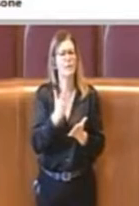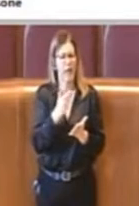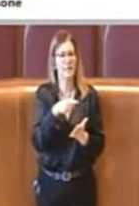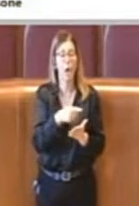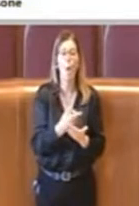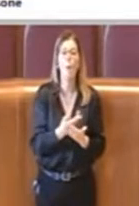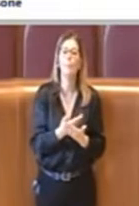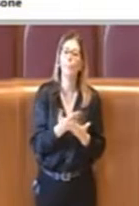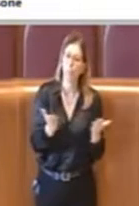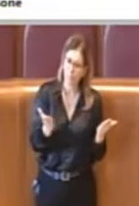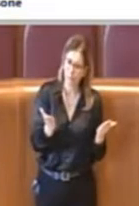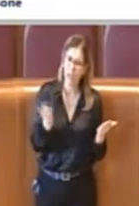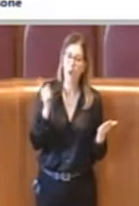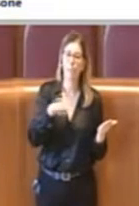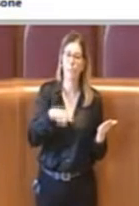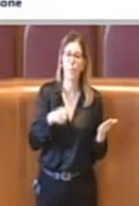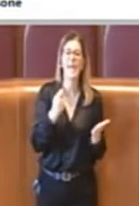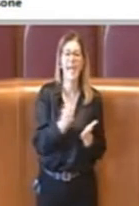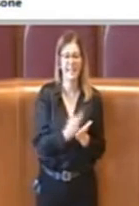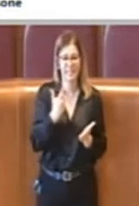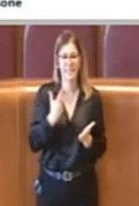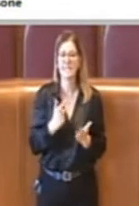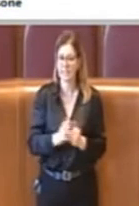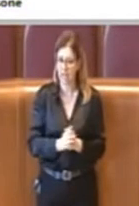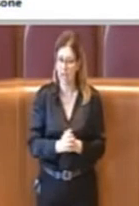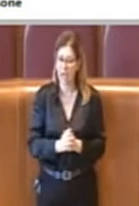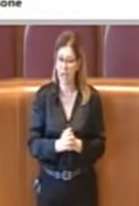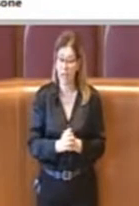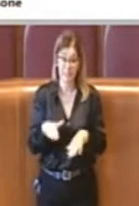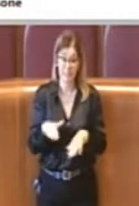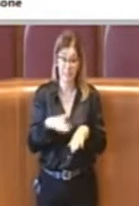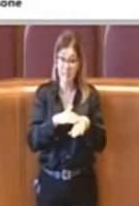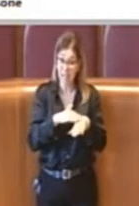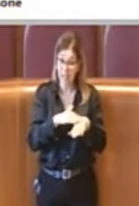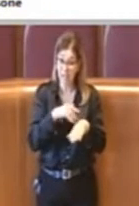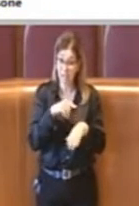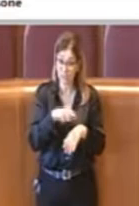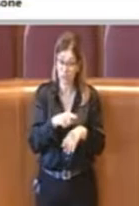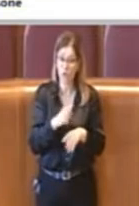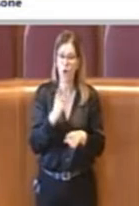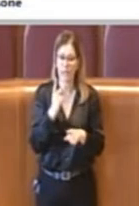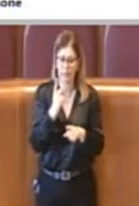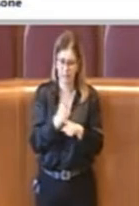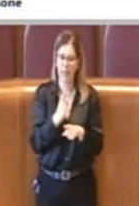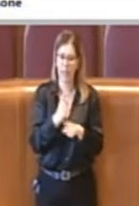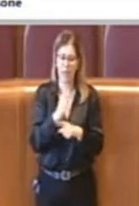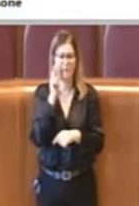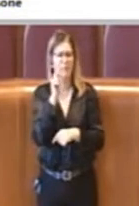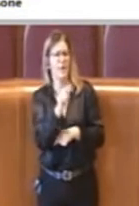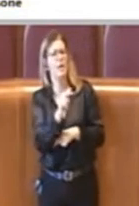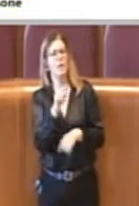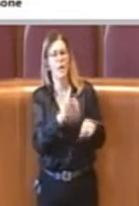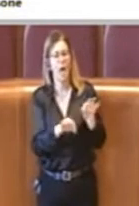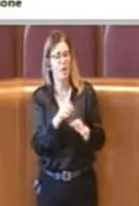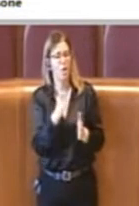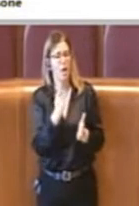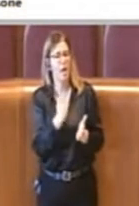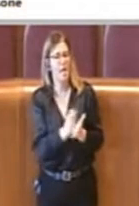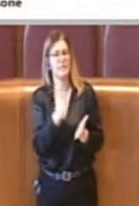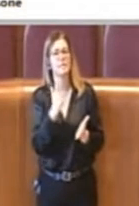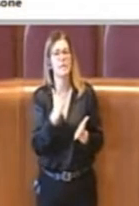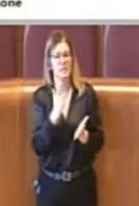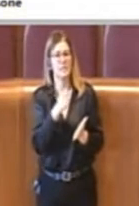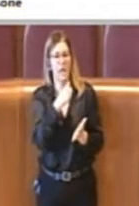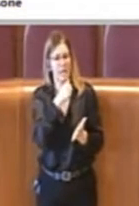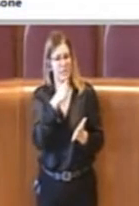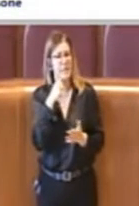essenziale. Quindi un servizio che deve essere considerato essenziale perché gioca